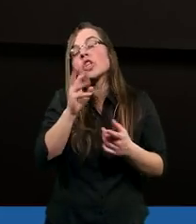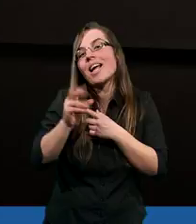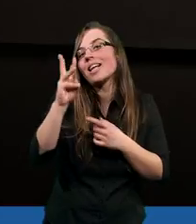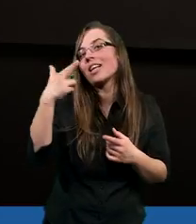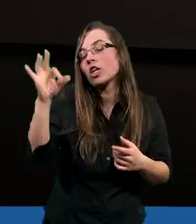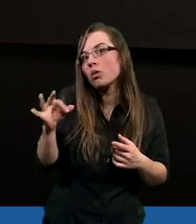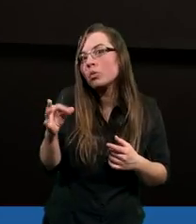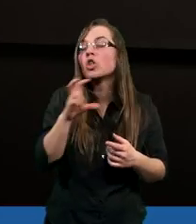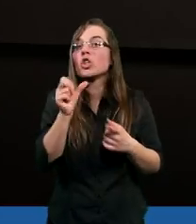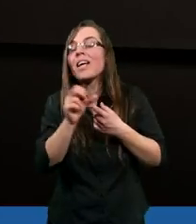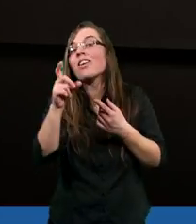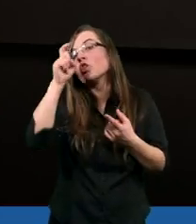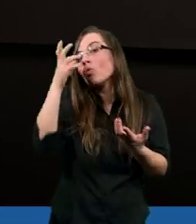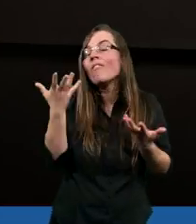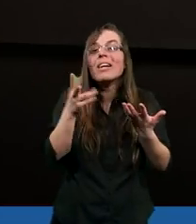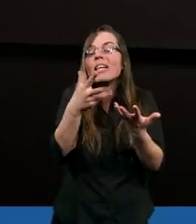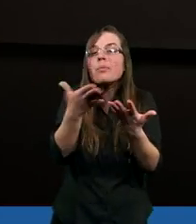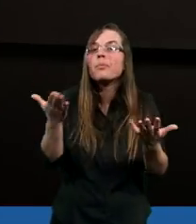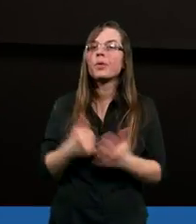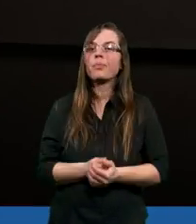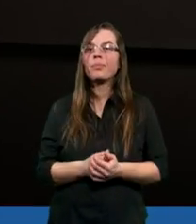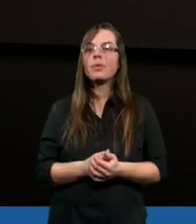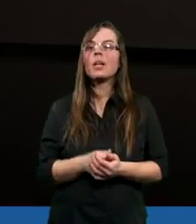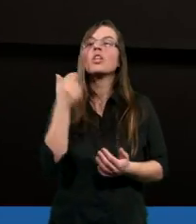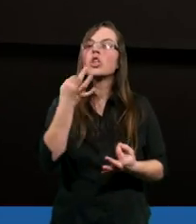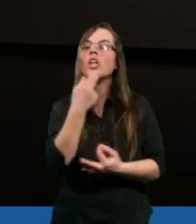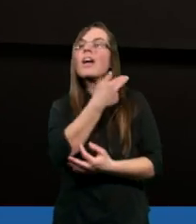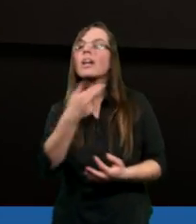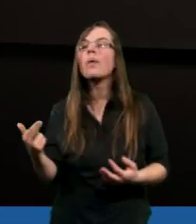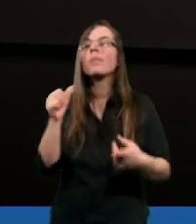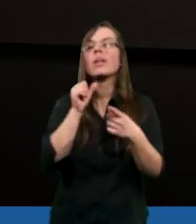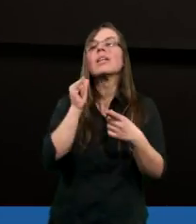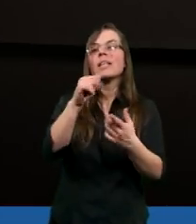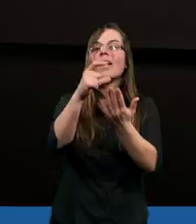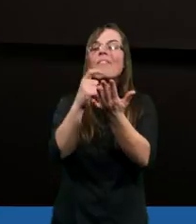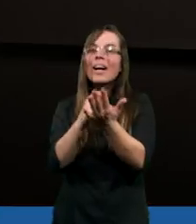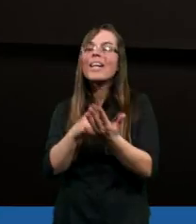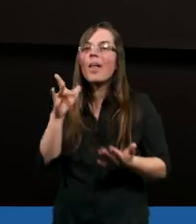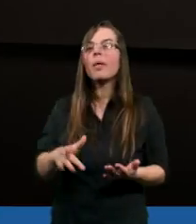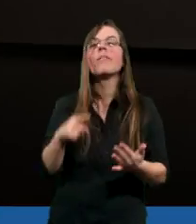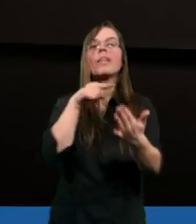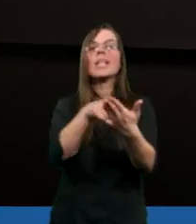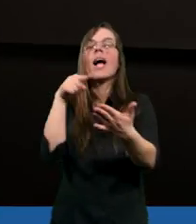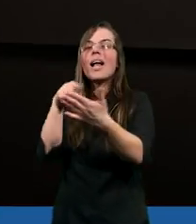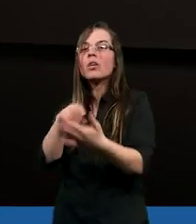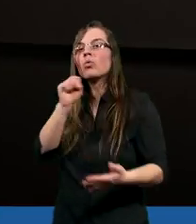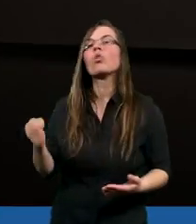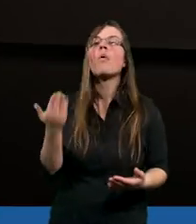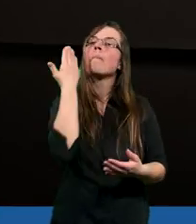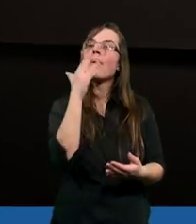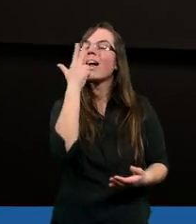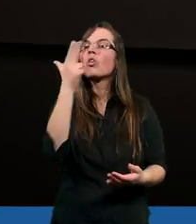kimś, czy nie jest kimś. Dzisiejszy temat i te wersety wskazują